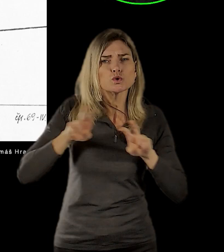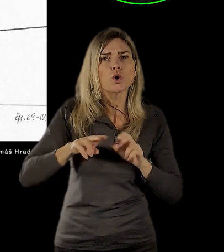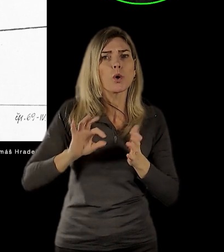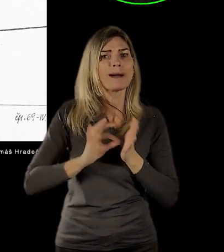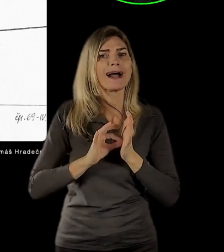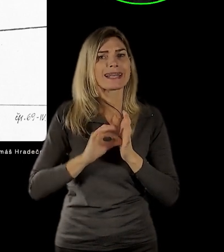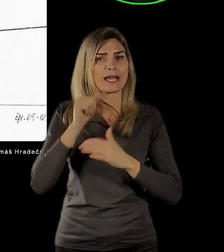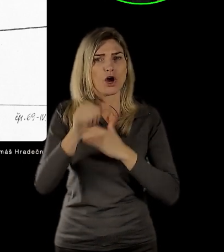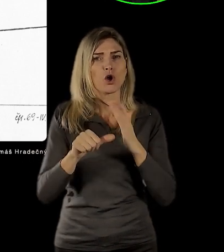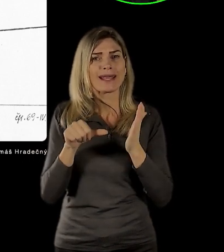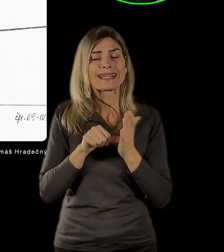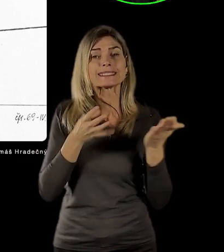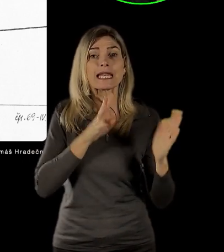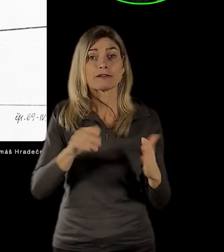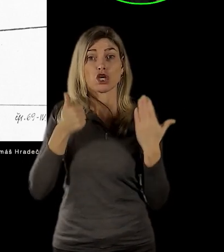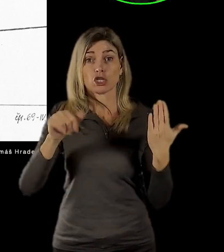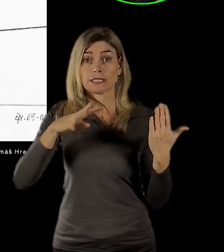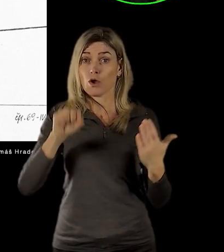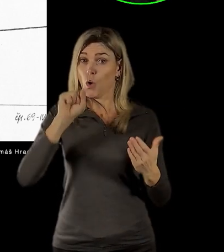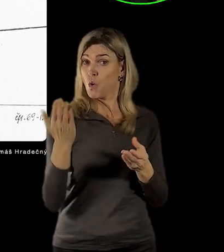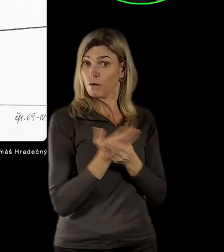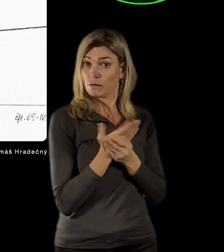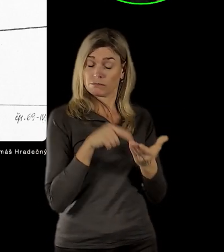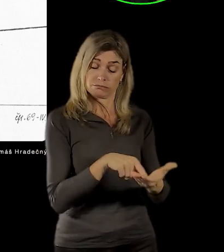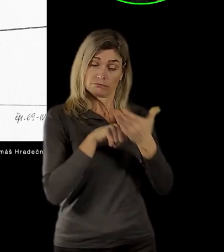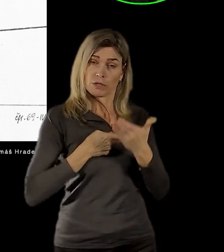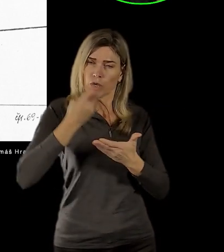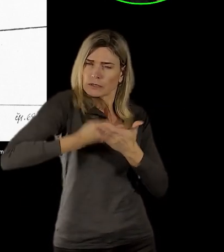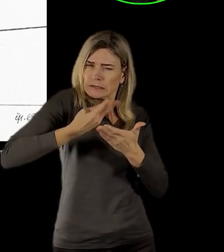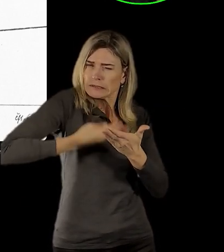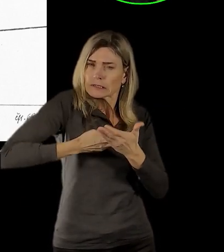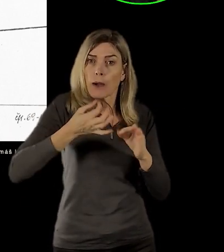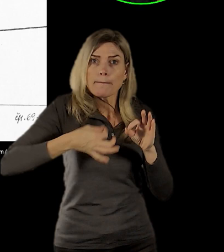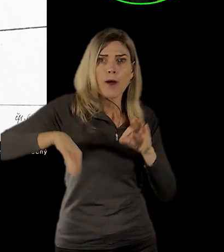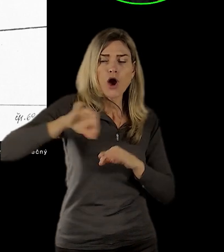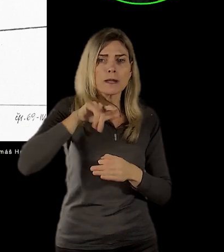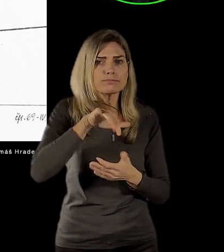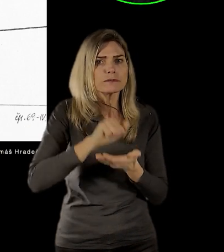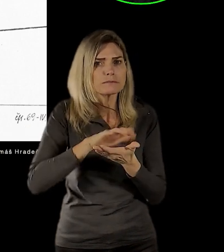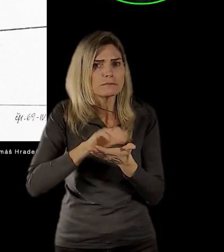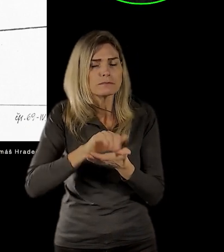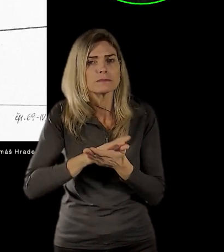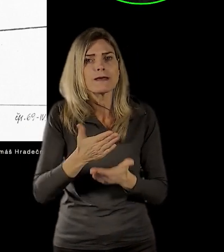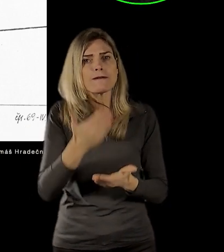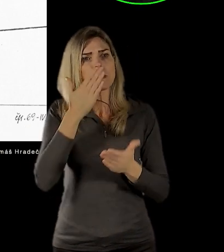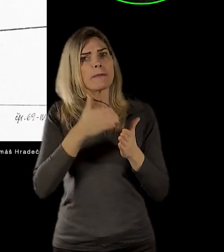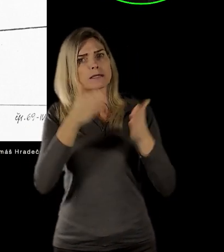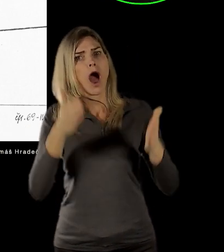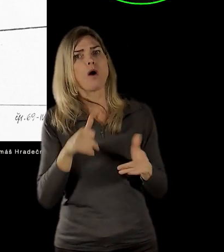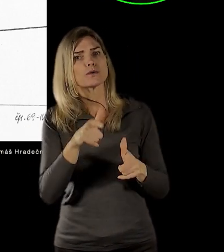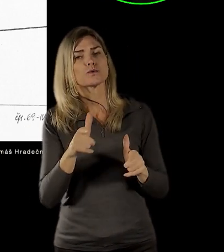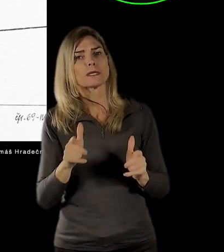1969, který podrobně dokumentoval stav objektu,